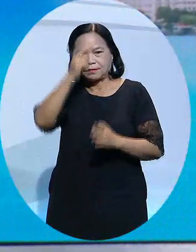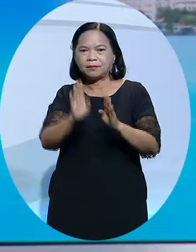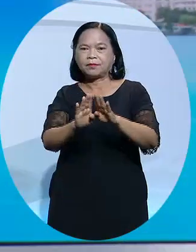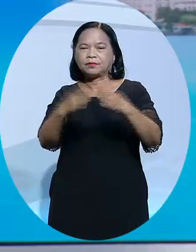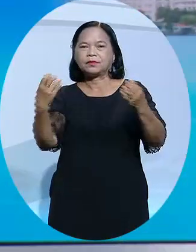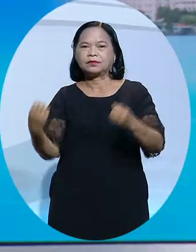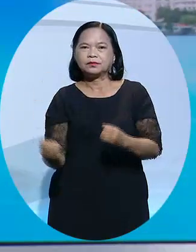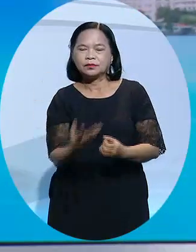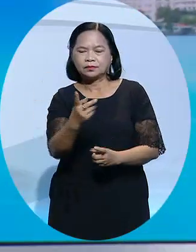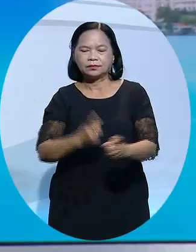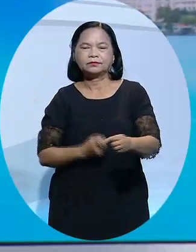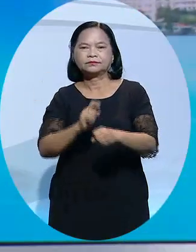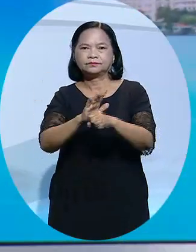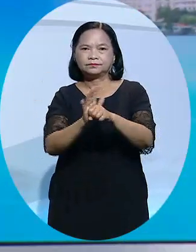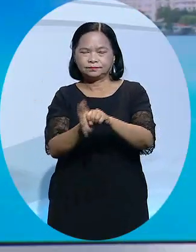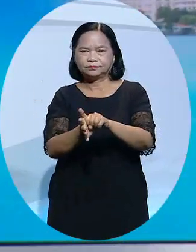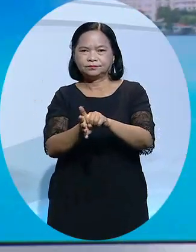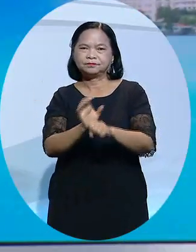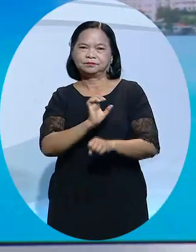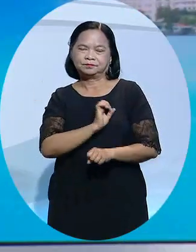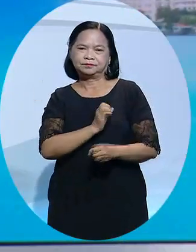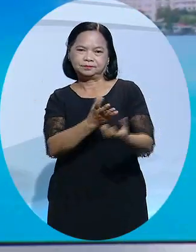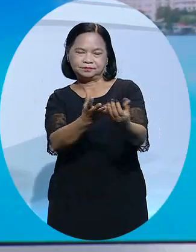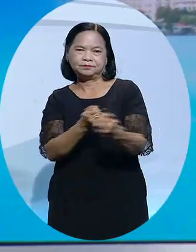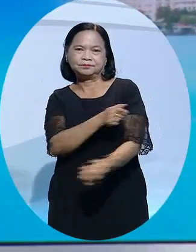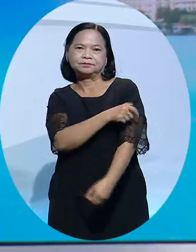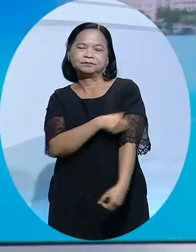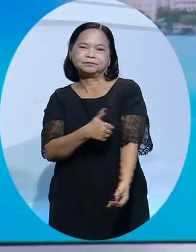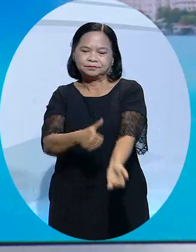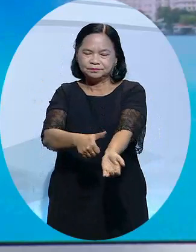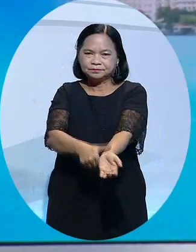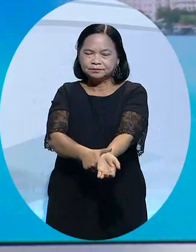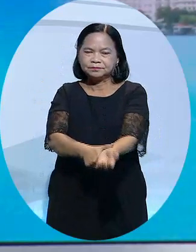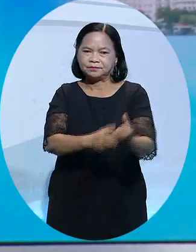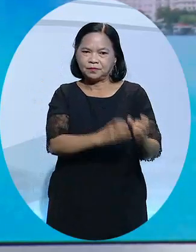của chúng mình nhé!